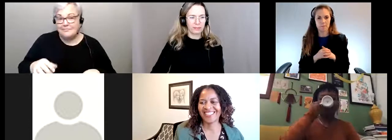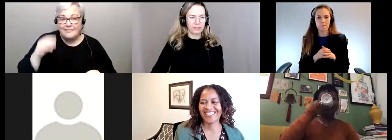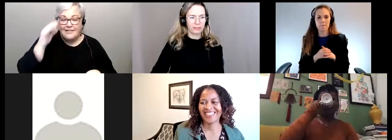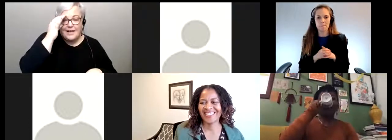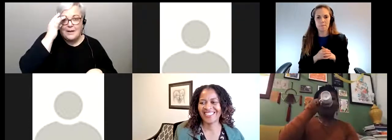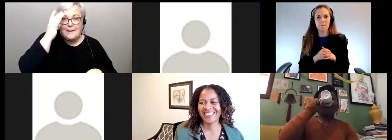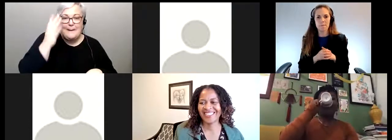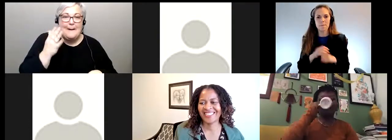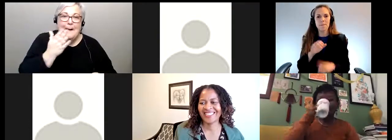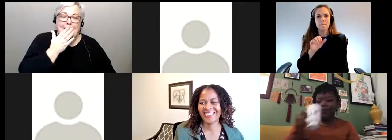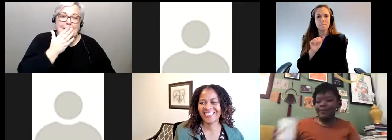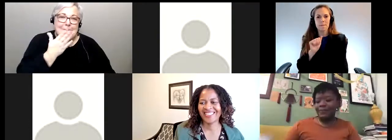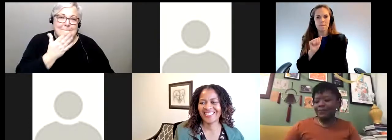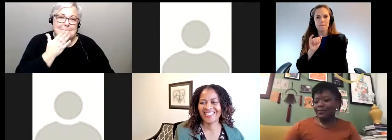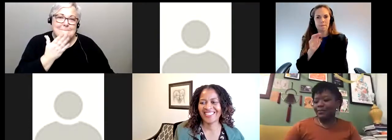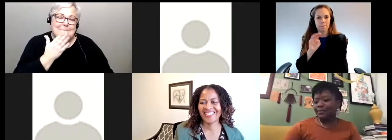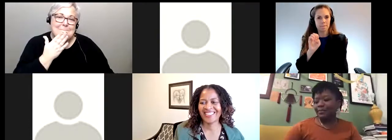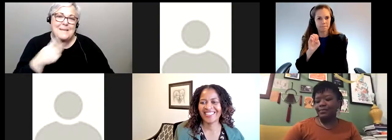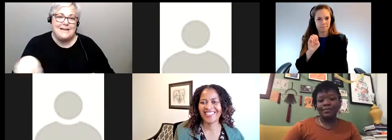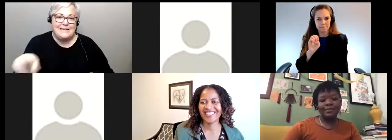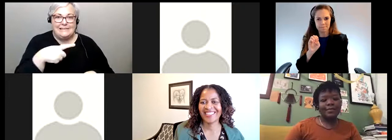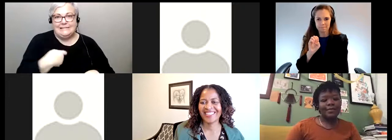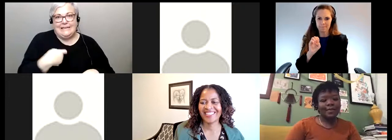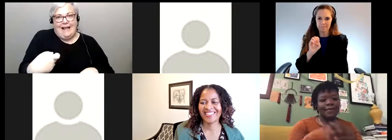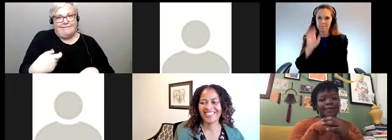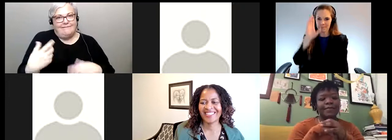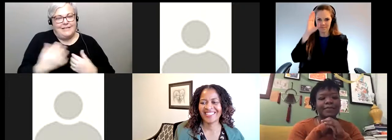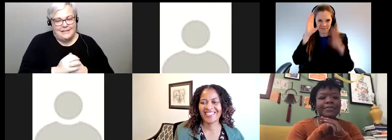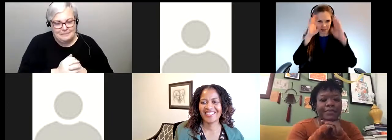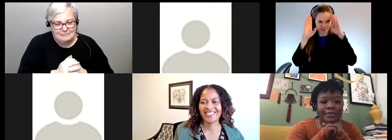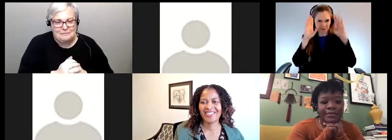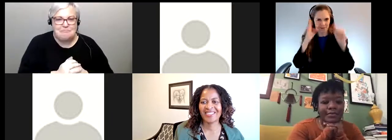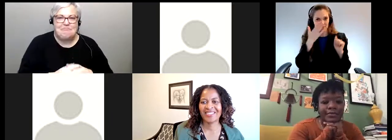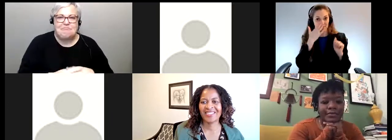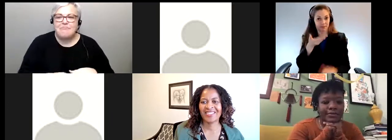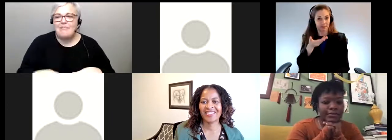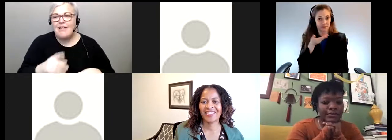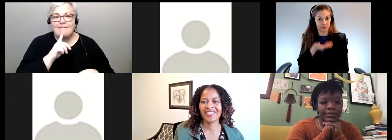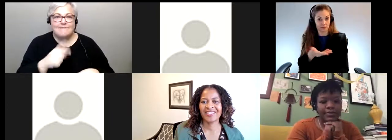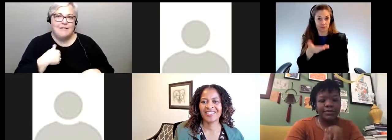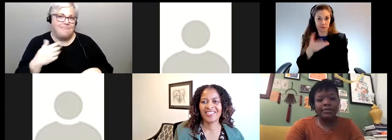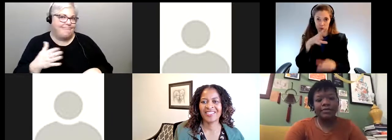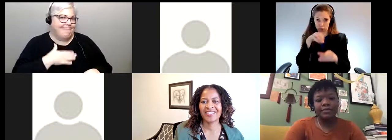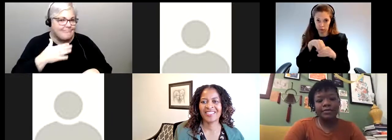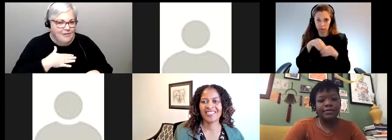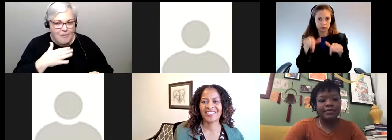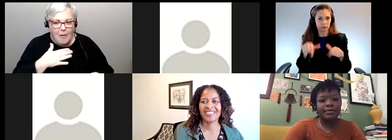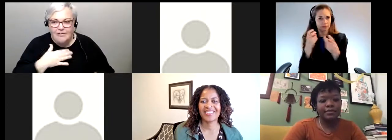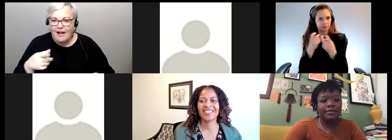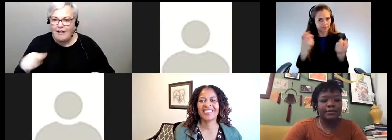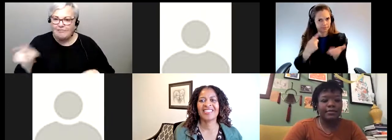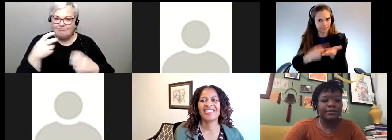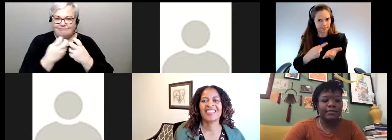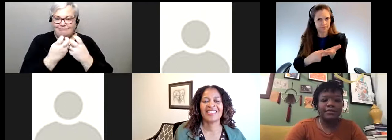Merci, merci beaucoup de m'avoir invitée. Je suis ravie de faire partie de